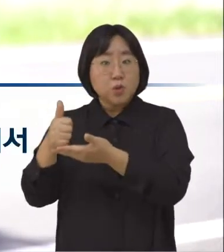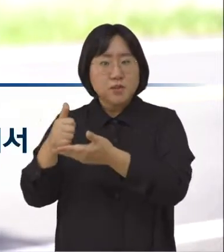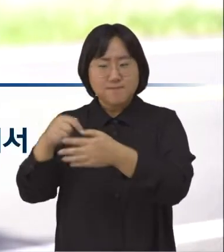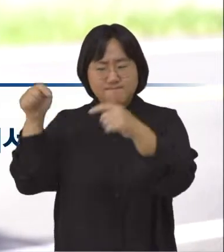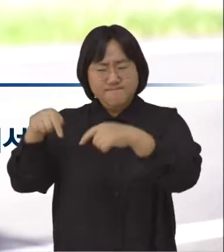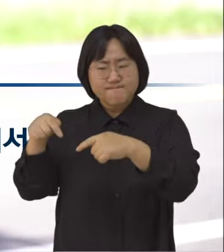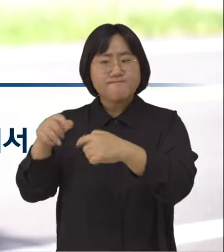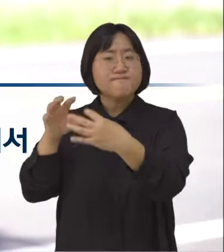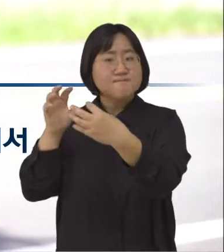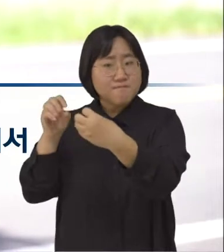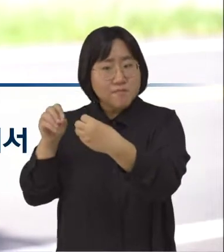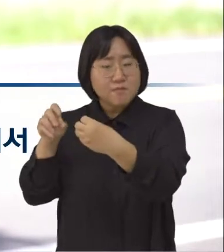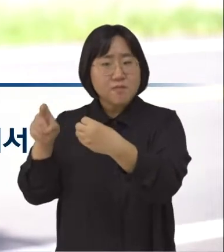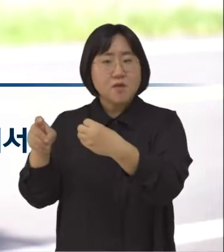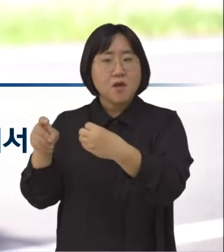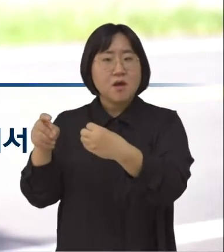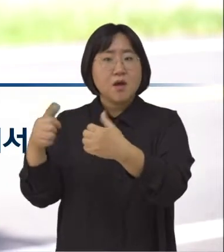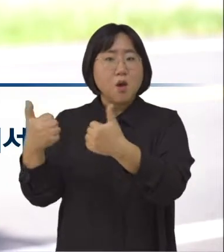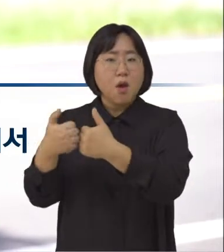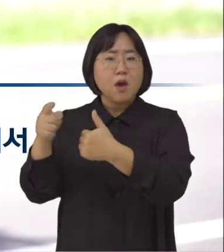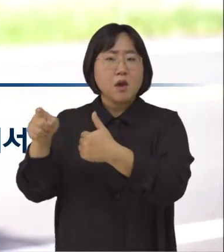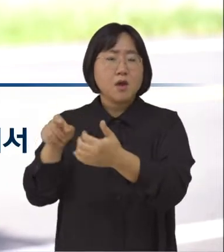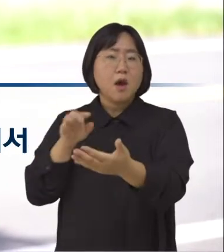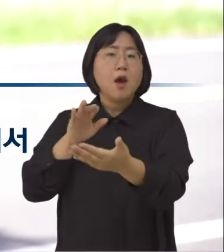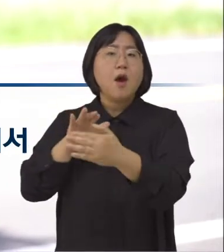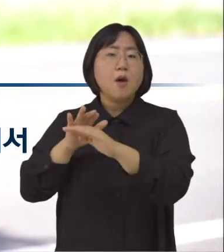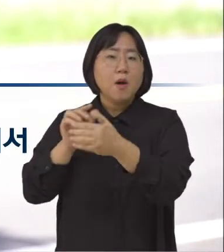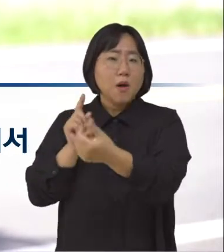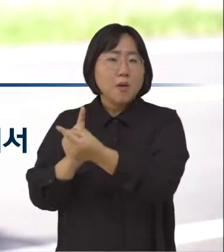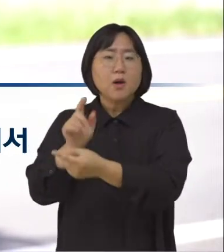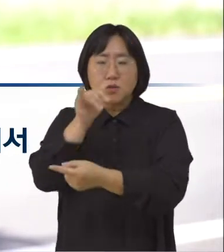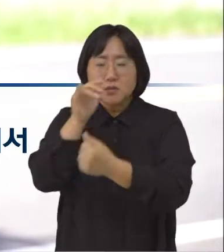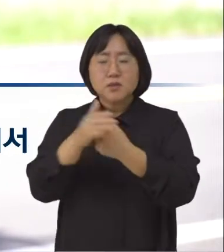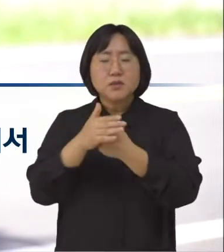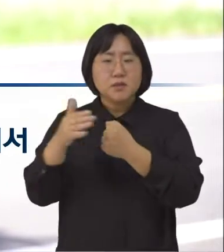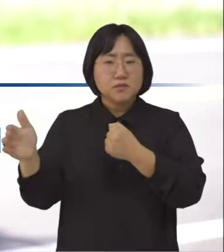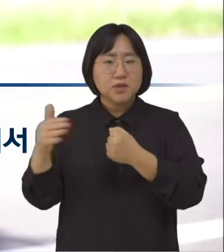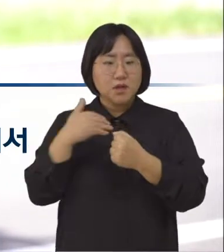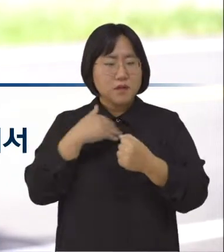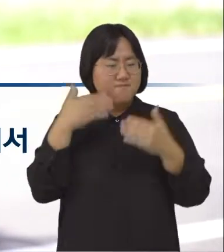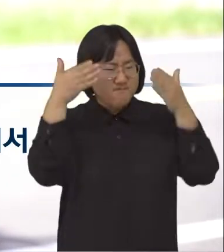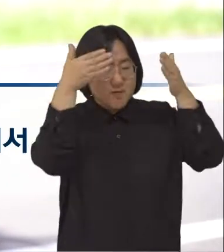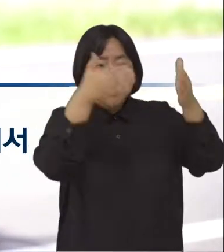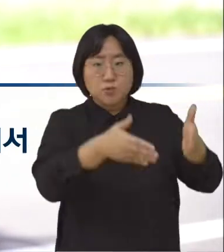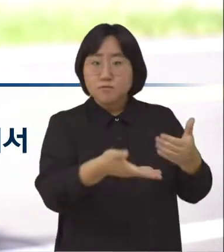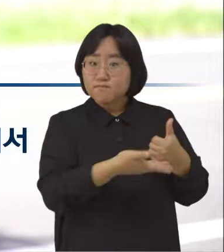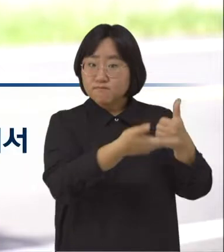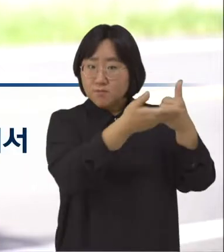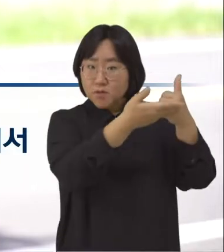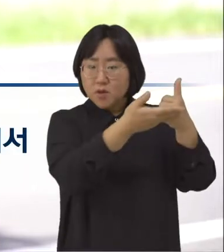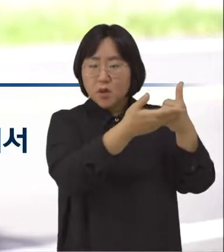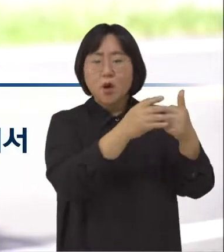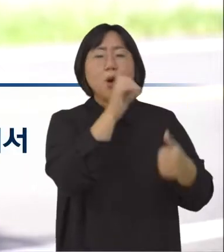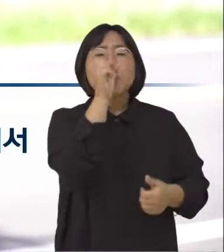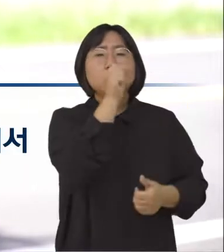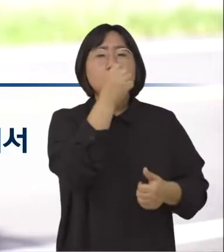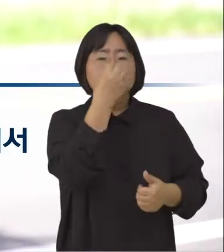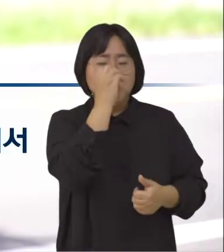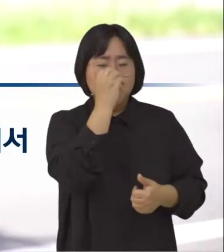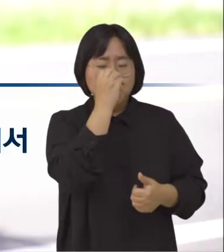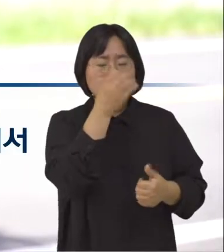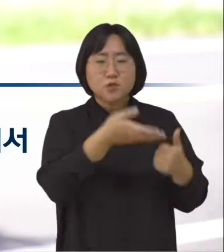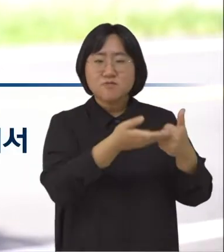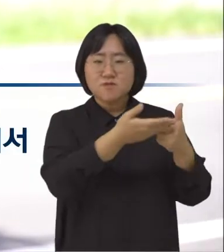부분까지 대처를 해주고 있어가지고, 저희 입장에서는 생산에 더 집중을 해서 고품질의 감귤을